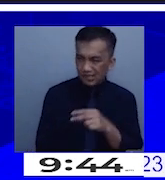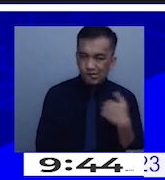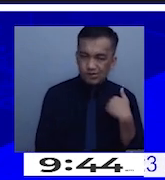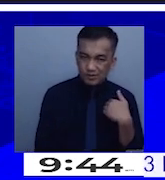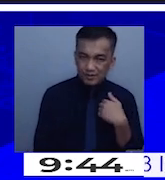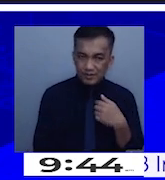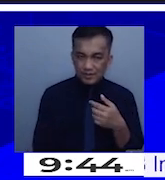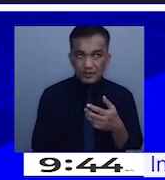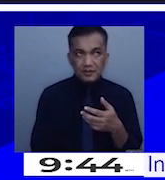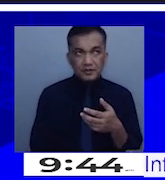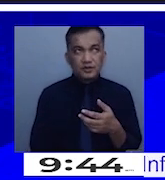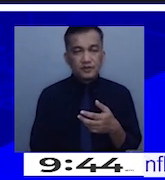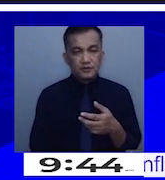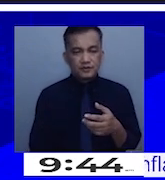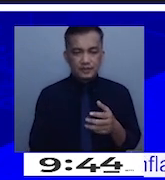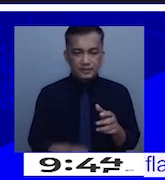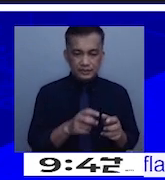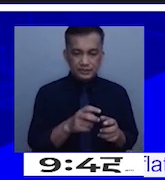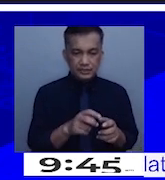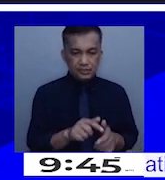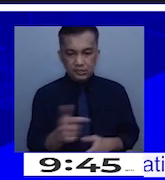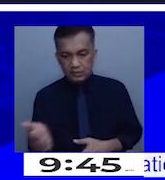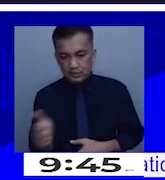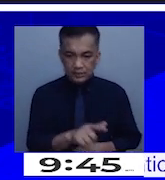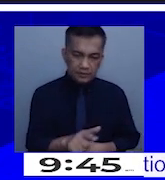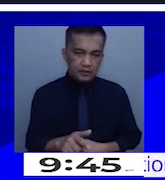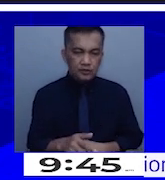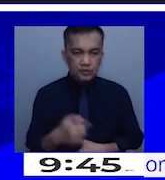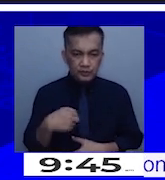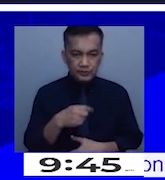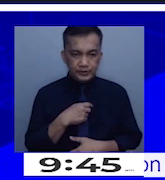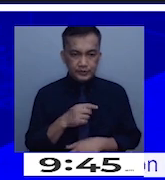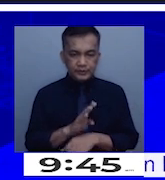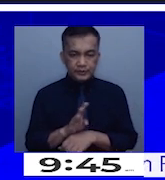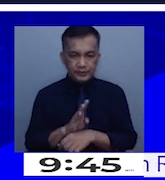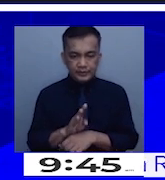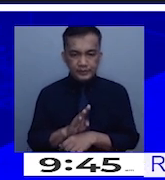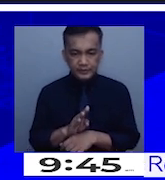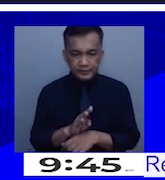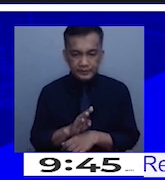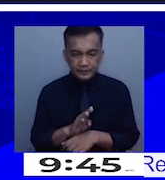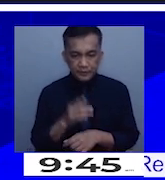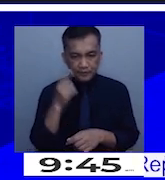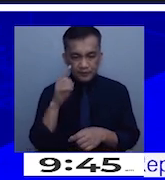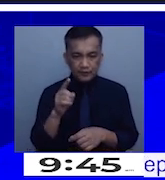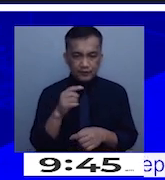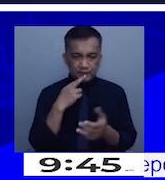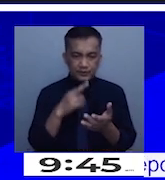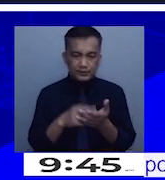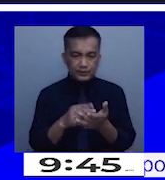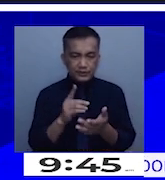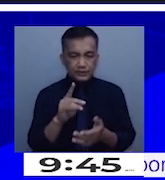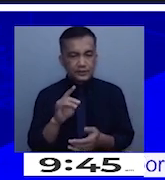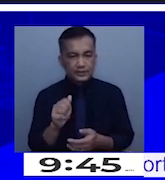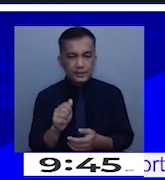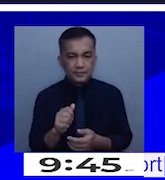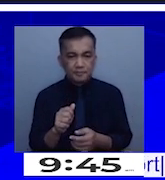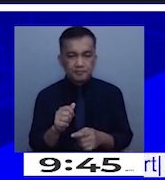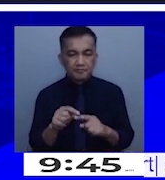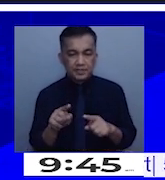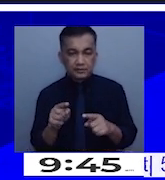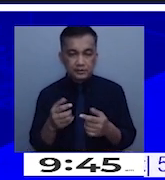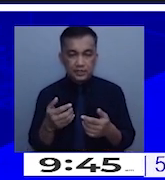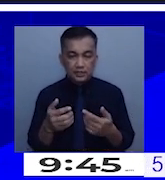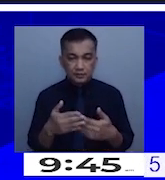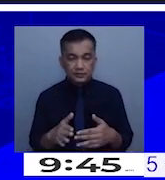shift, dahil we are busy first reporting the data. But siguro after this,